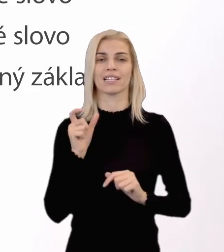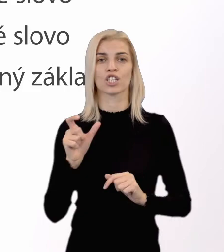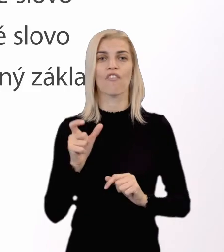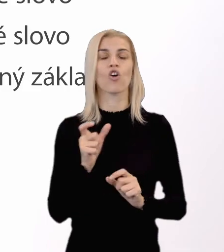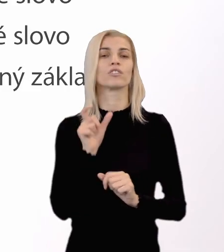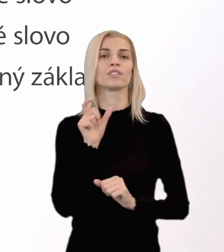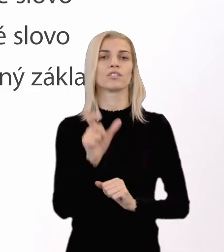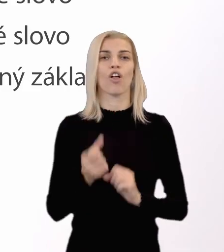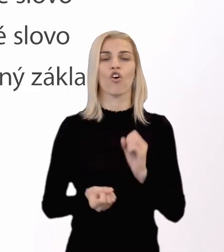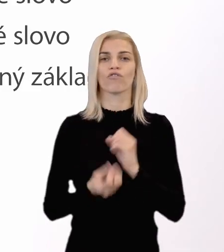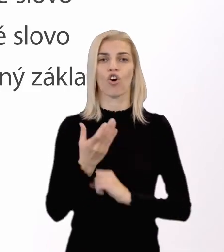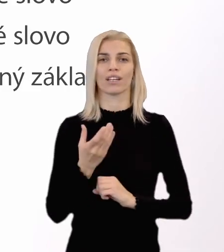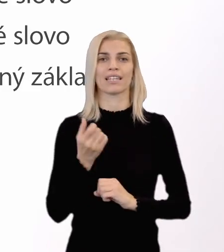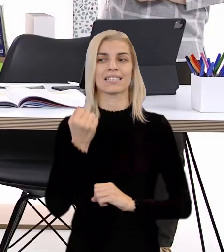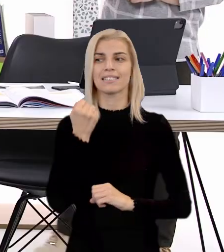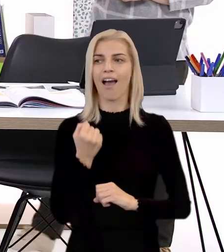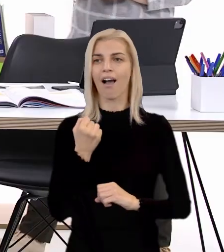a základové slovo.